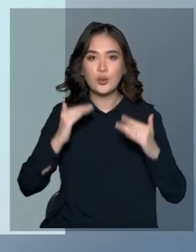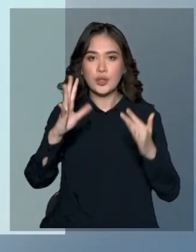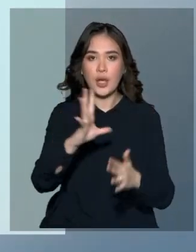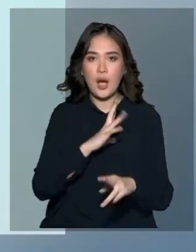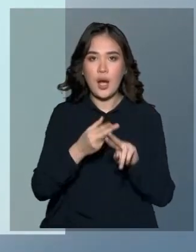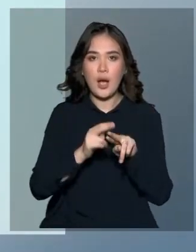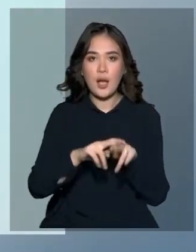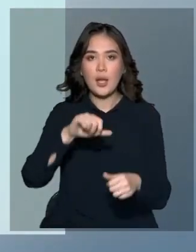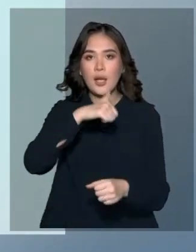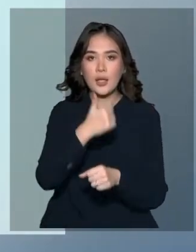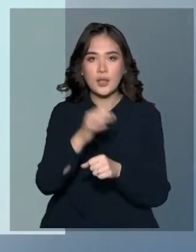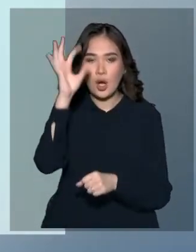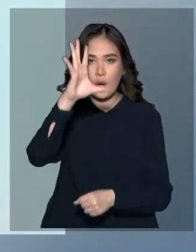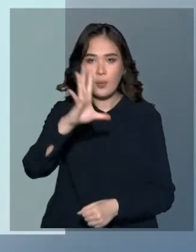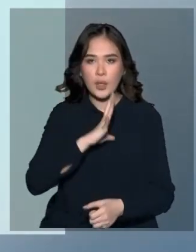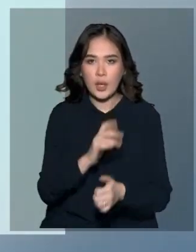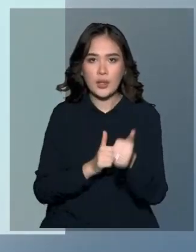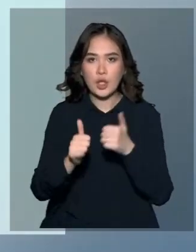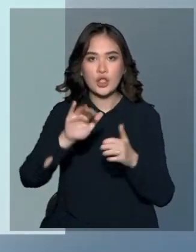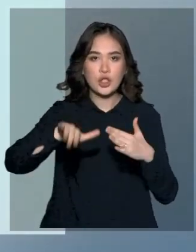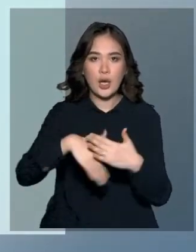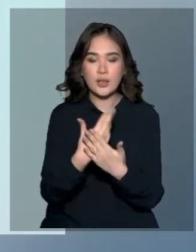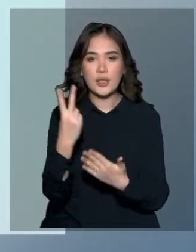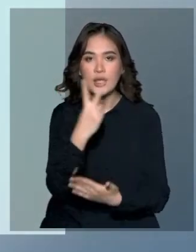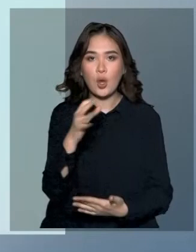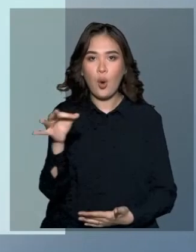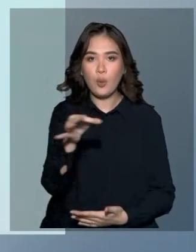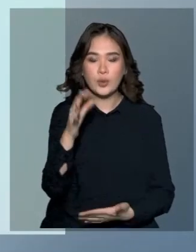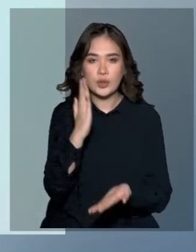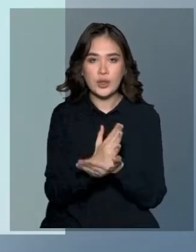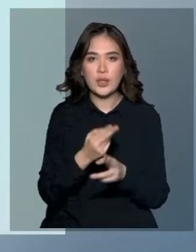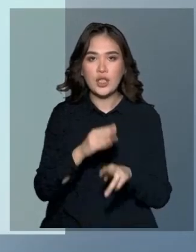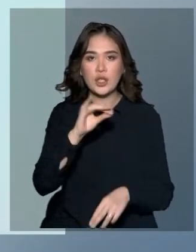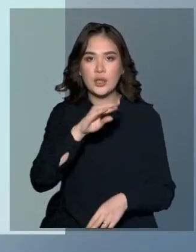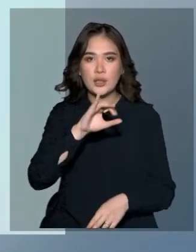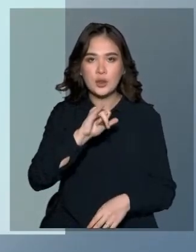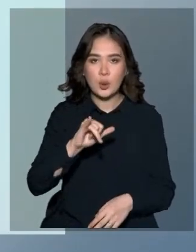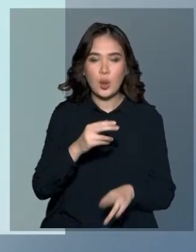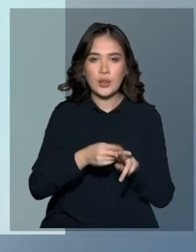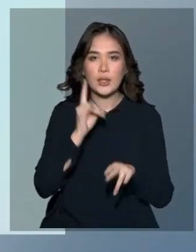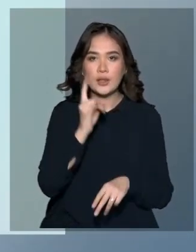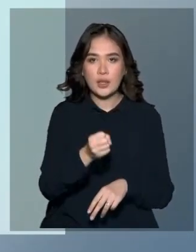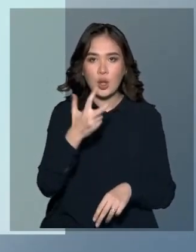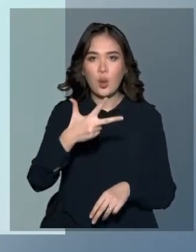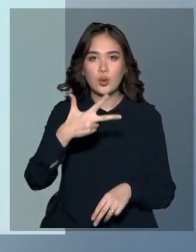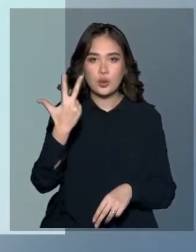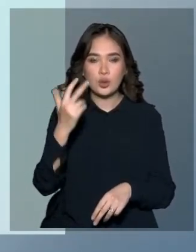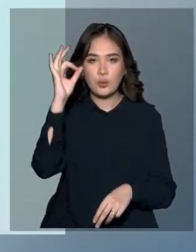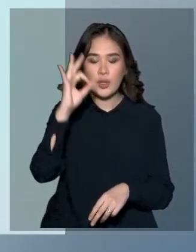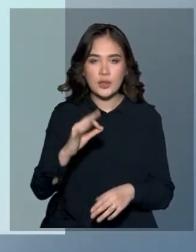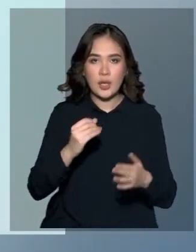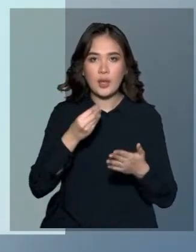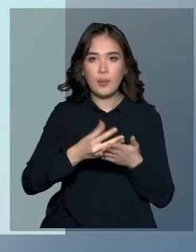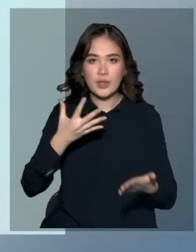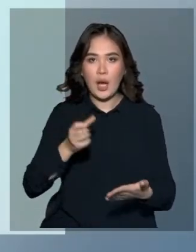Анти-лидерлердің қатарында жаңадан құрылған екі облысымыз бар. Ара бір жет су, мұнда такси бағасы 33 пайызға қымбаттаған.